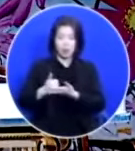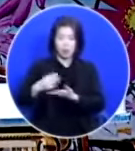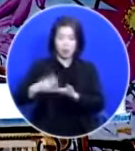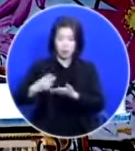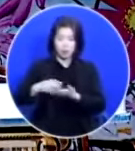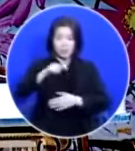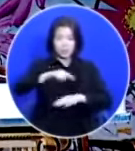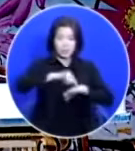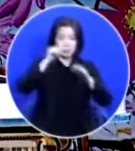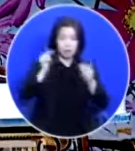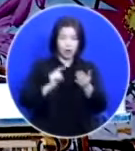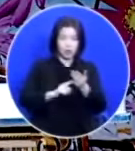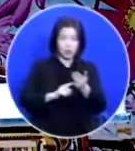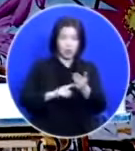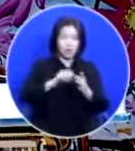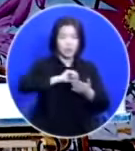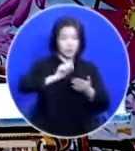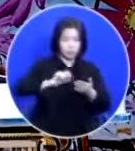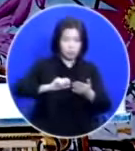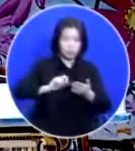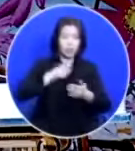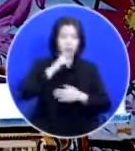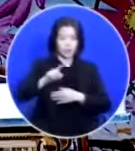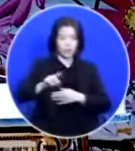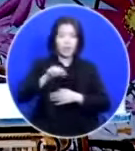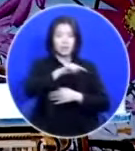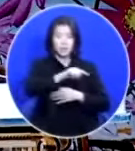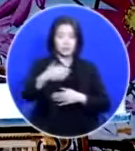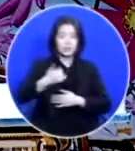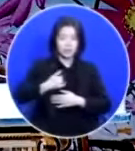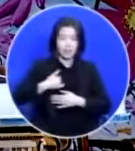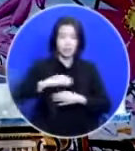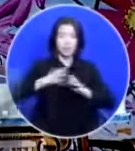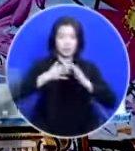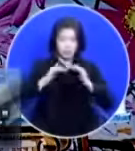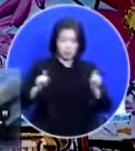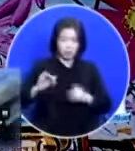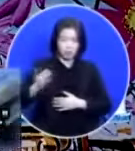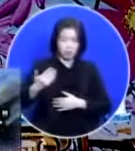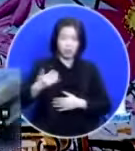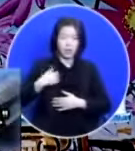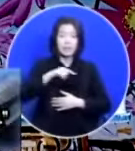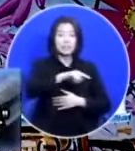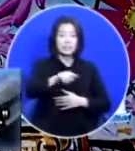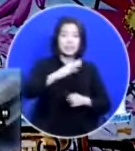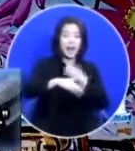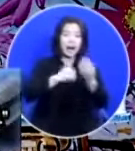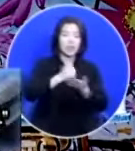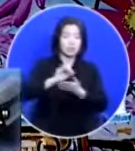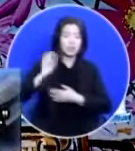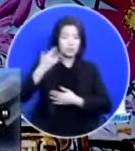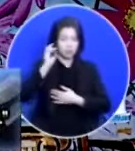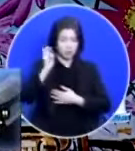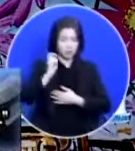마음이 기록하리라 그리고 이제 그들은 내 백성이 되고 나는 그들의 하나님이 될 것이라 이 엄청난